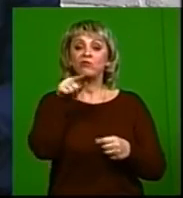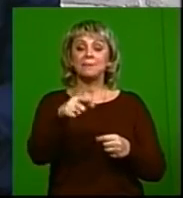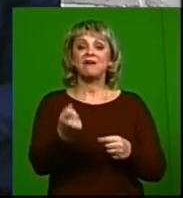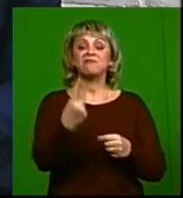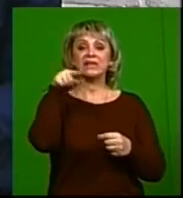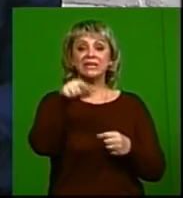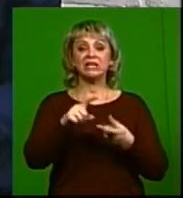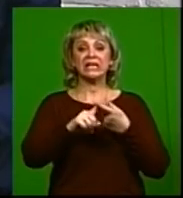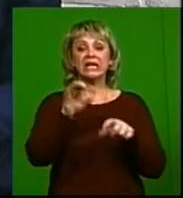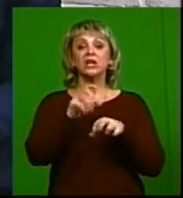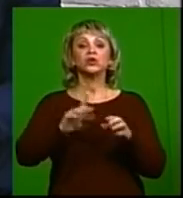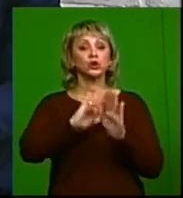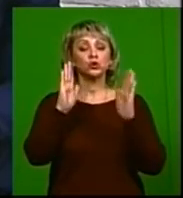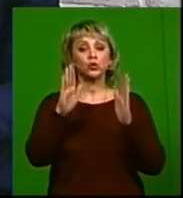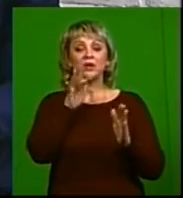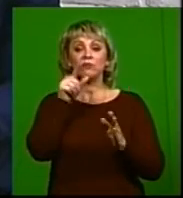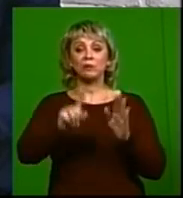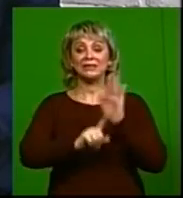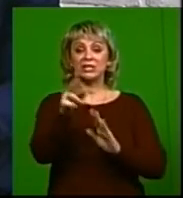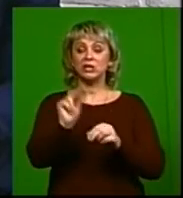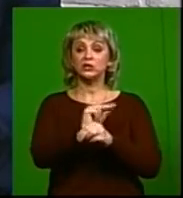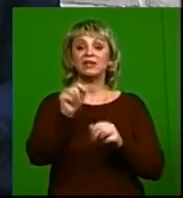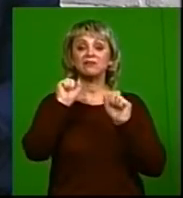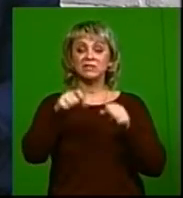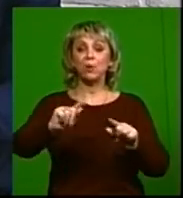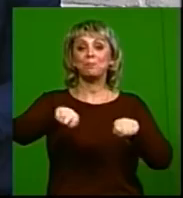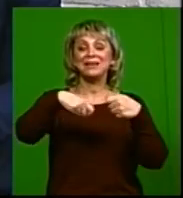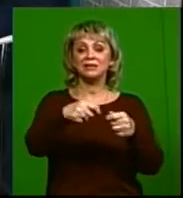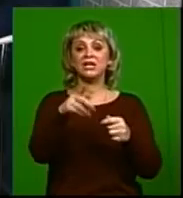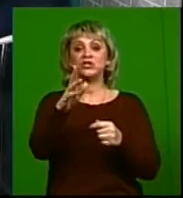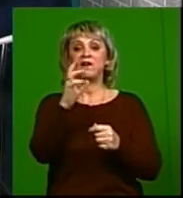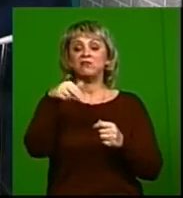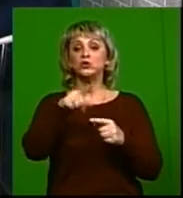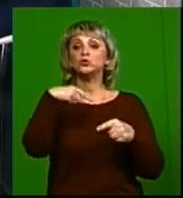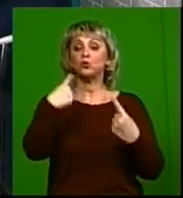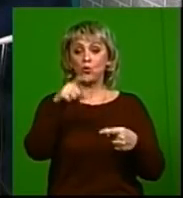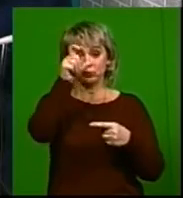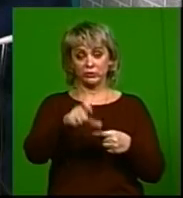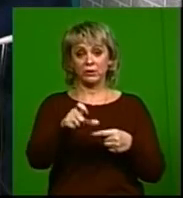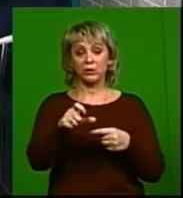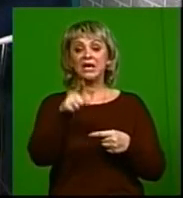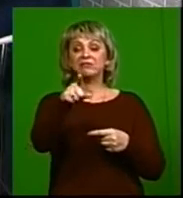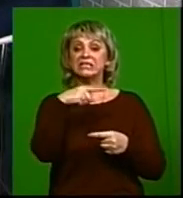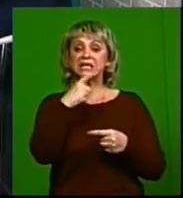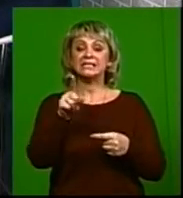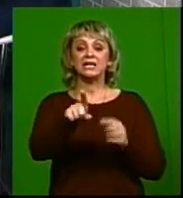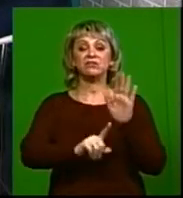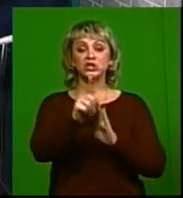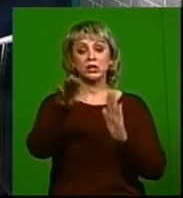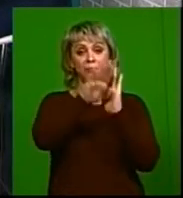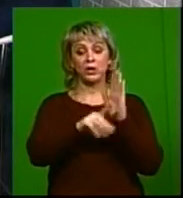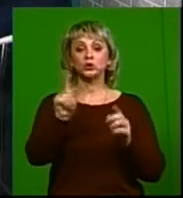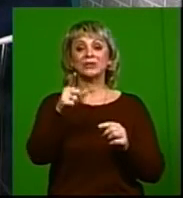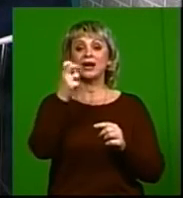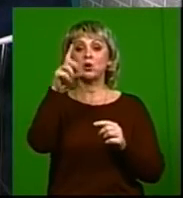не только вовремя начатое лечение, но это и возможность предотвратить передачу ВИЧ другим людям. Роман Валентинович, вы сказали в самом начале программы, что это